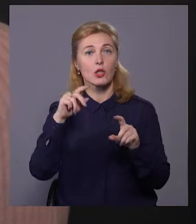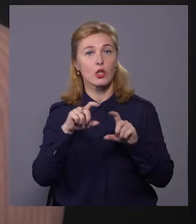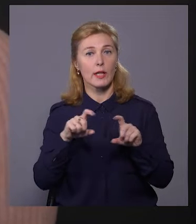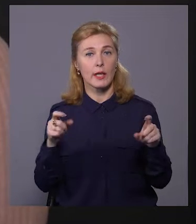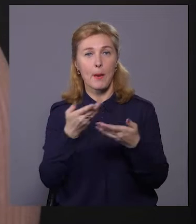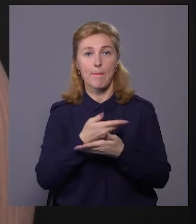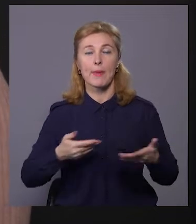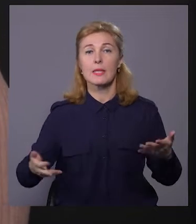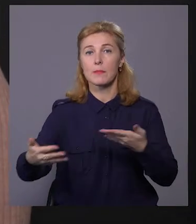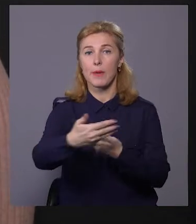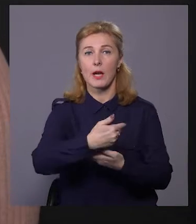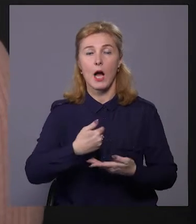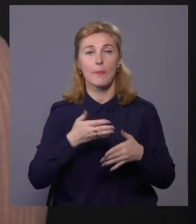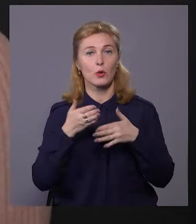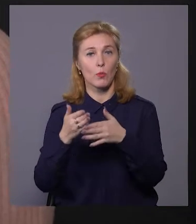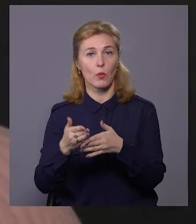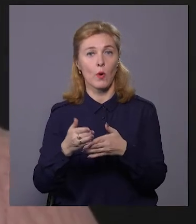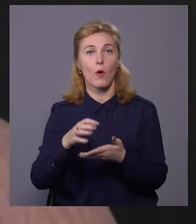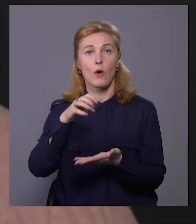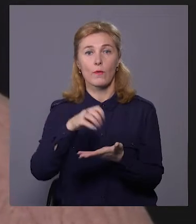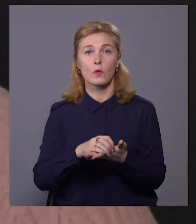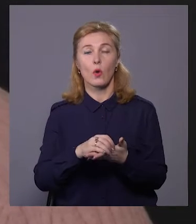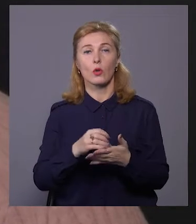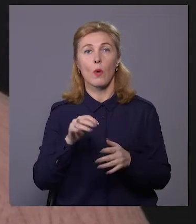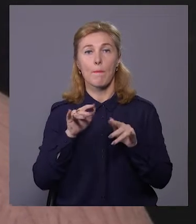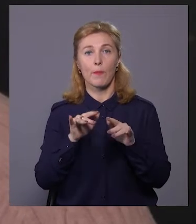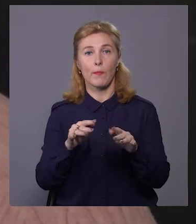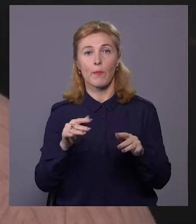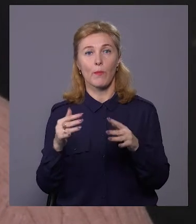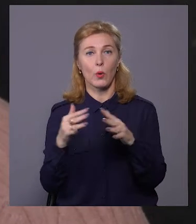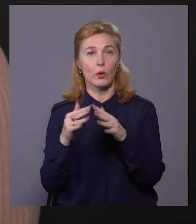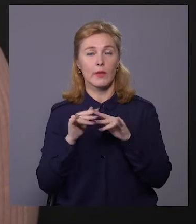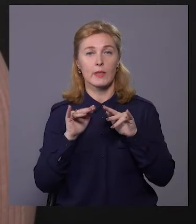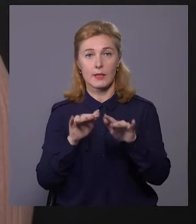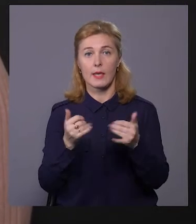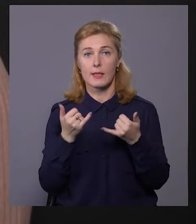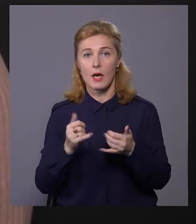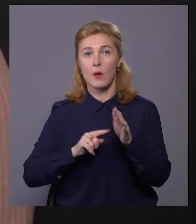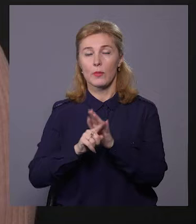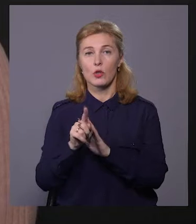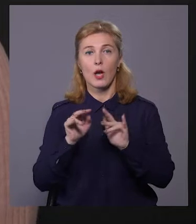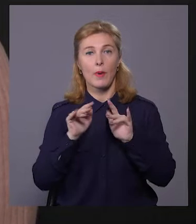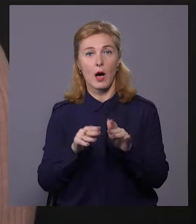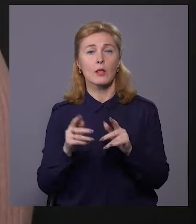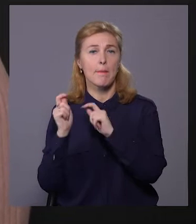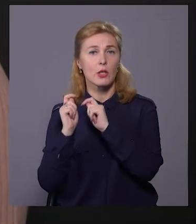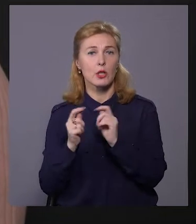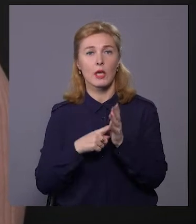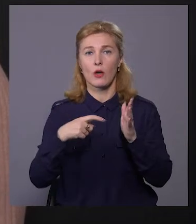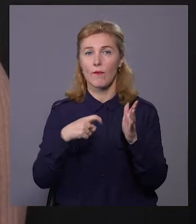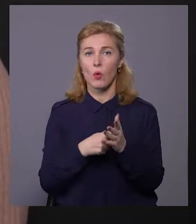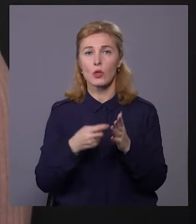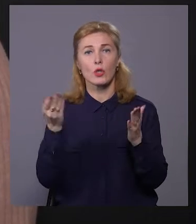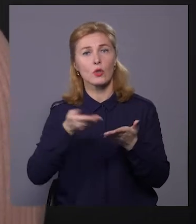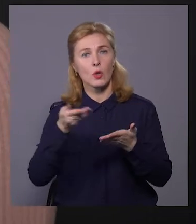збираємо допомогу воїнам в зону бойових дій. Зараз також ми починаємо акцію, збор мішки, гвозді, сокири треба,